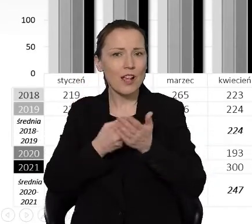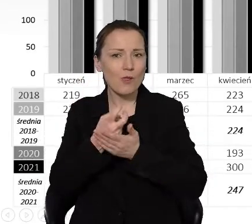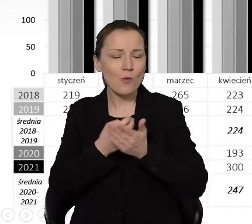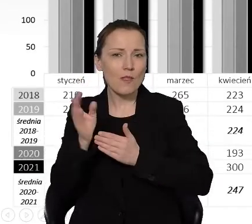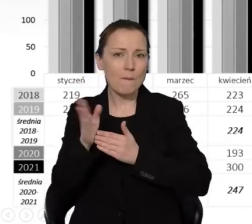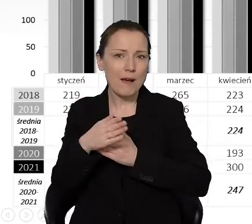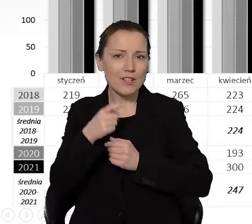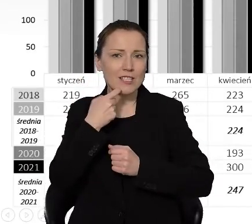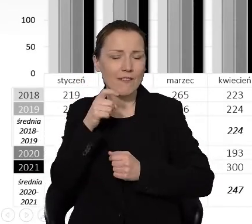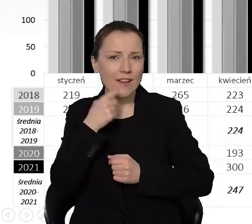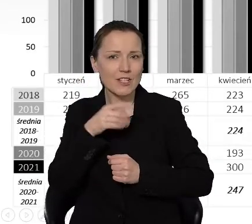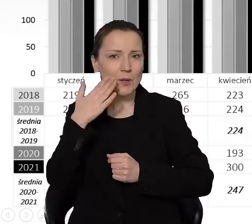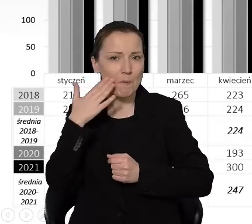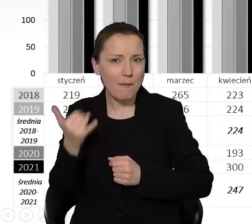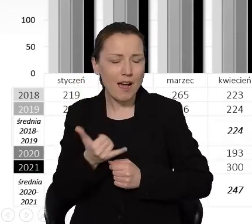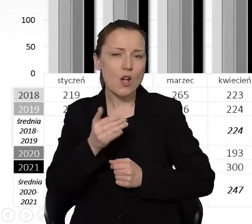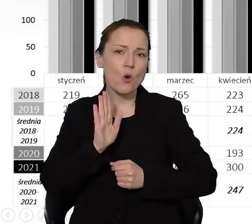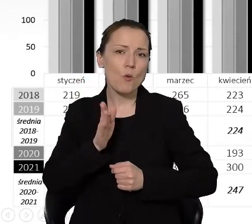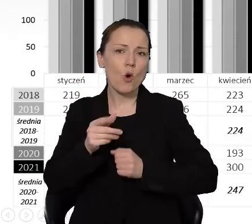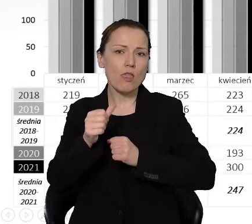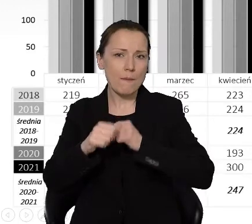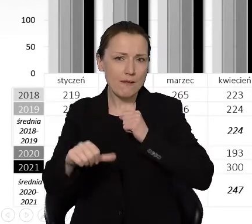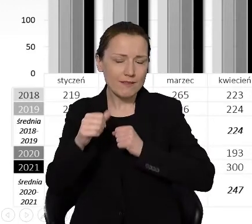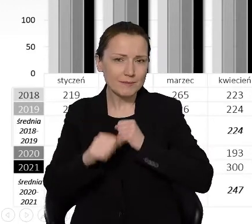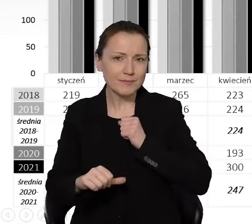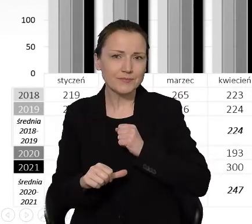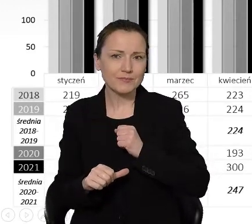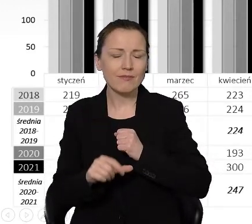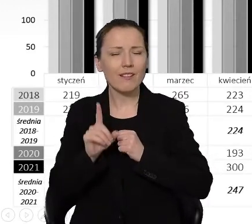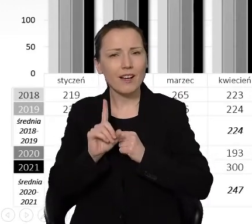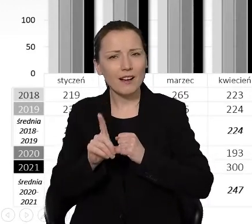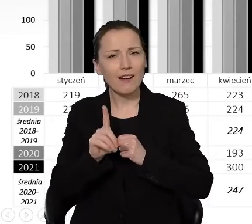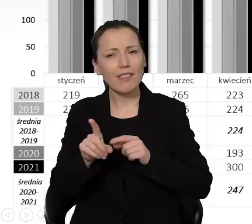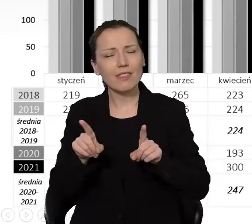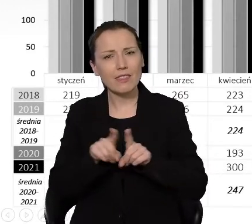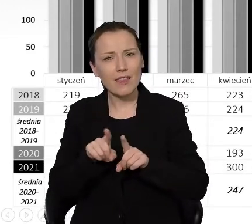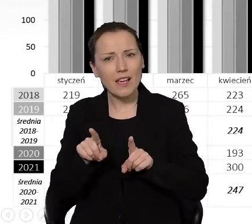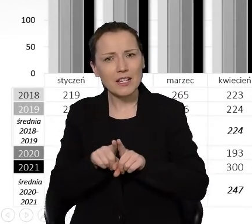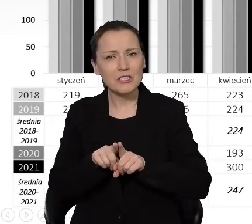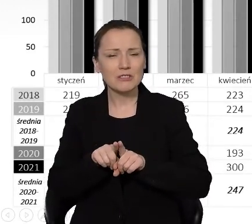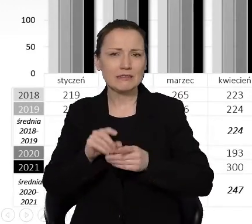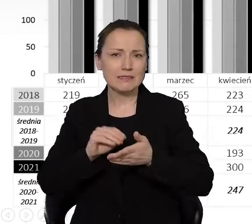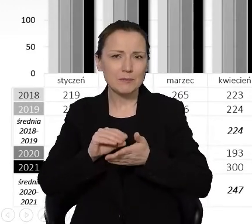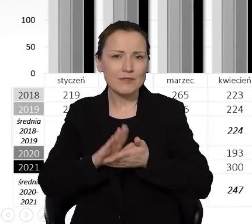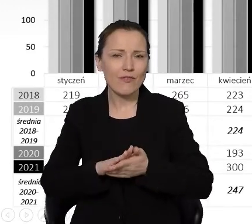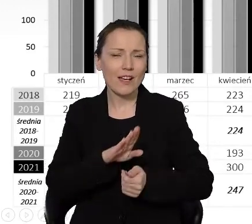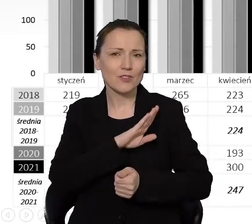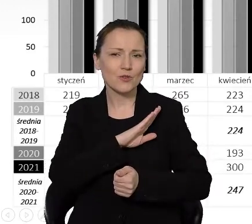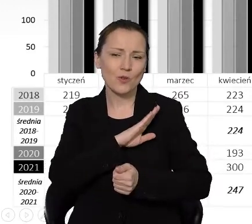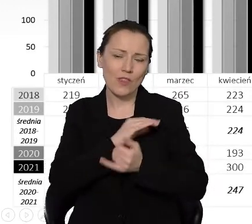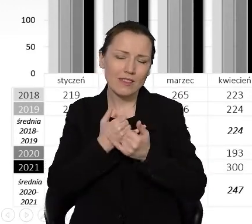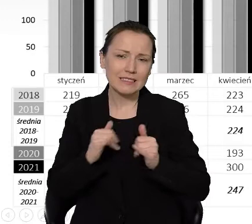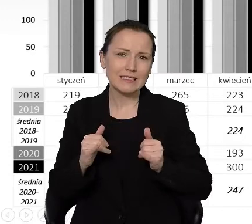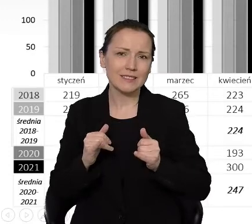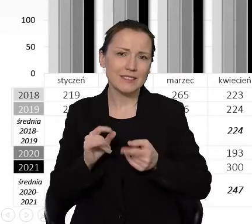później właściwie w lipcu, ale to już chyba kwestia też sposobu rejestracji zgonów w